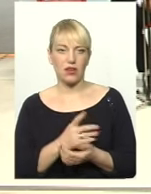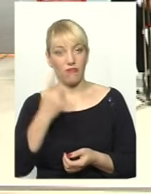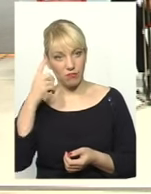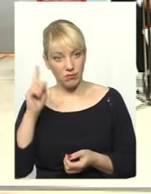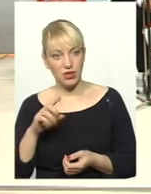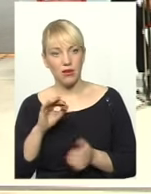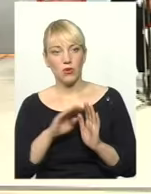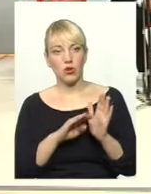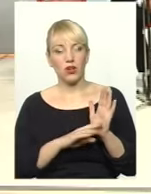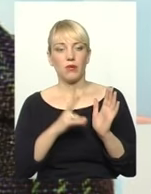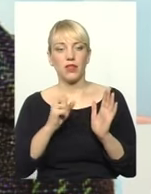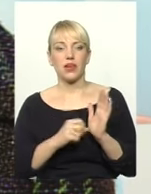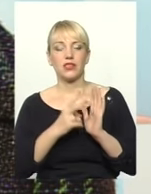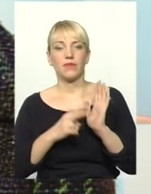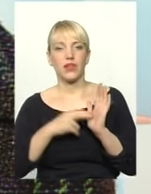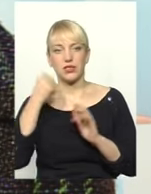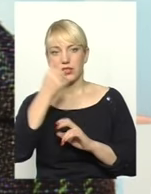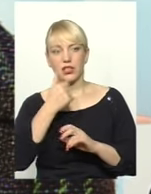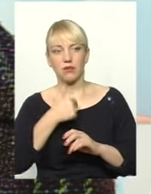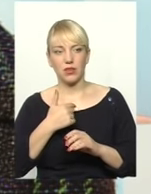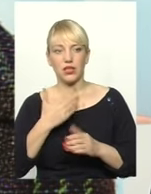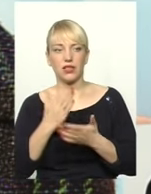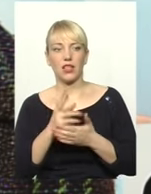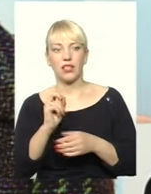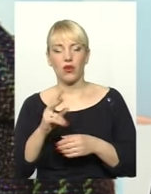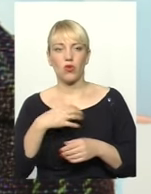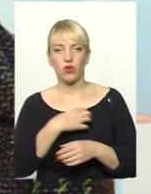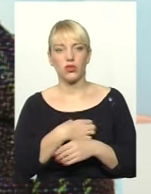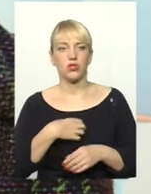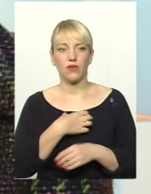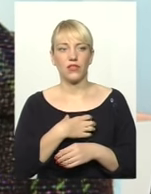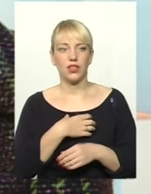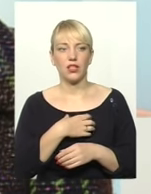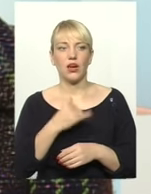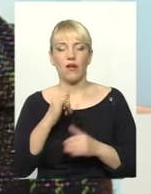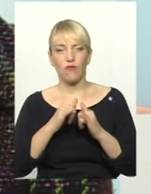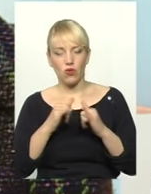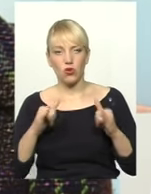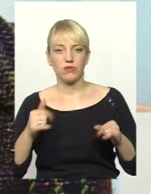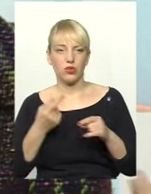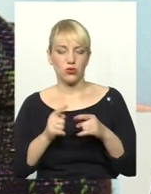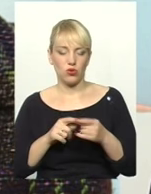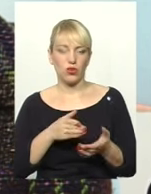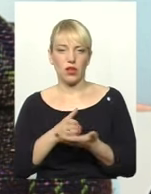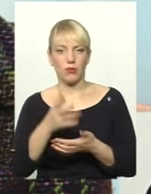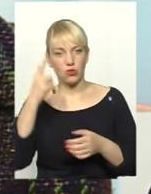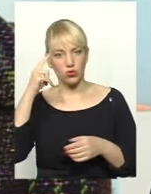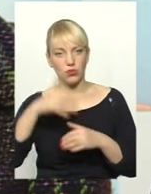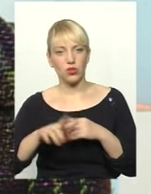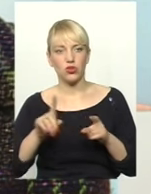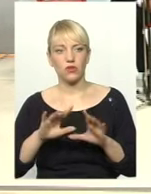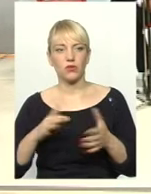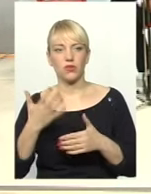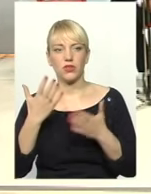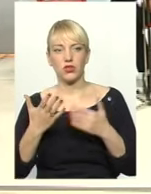на 17-й рік ми закладаємо як основний, скажімо так, з пріоритетів розвиток саме цього напрямку. Розумієте, що відбувається, так?